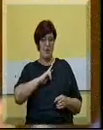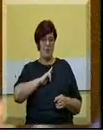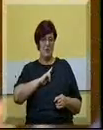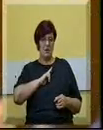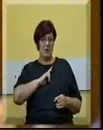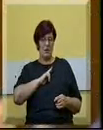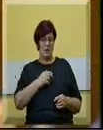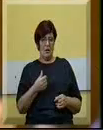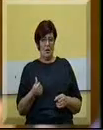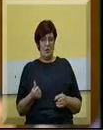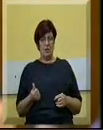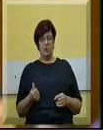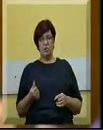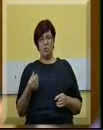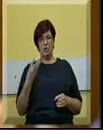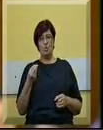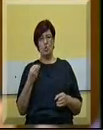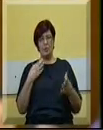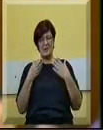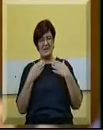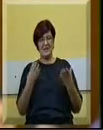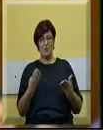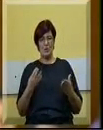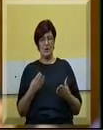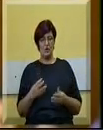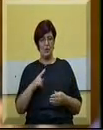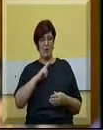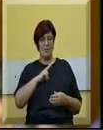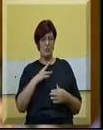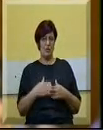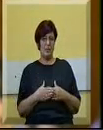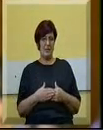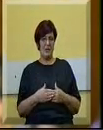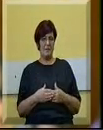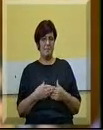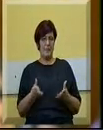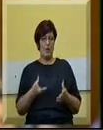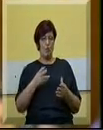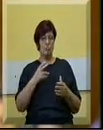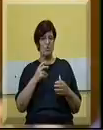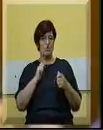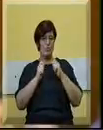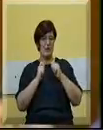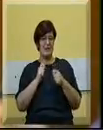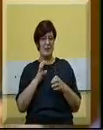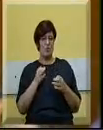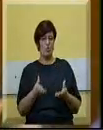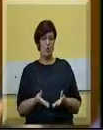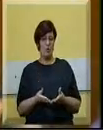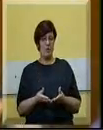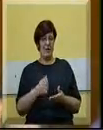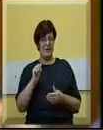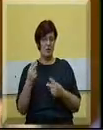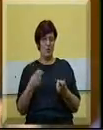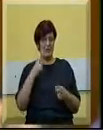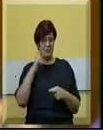jednu dobru sednicu. Da ćemo imati, na primjer, to da ćemo razgovarati o tome da